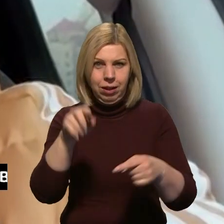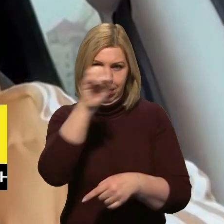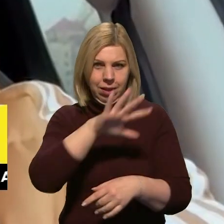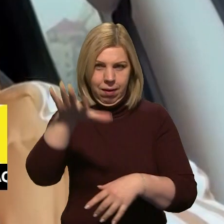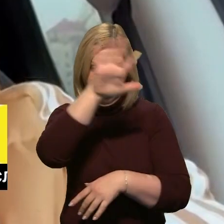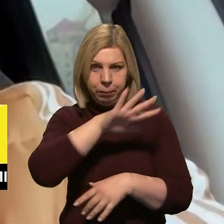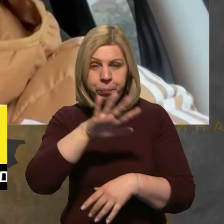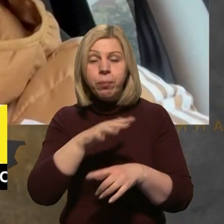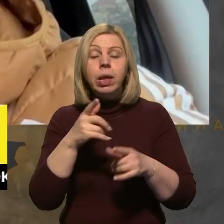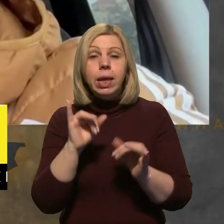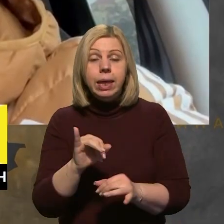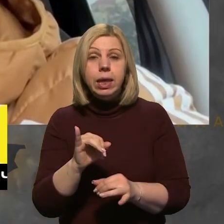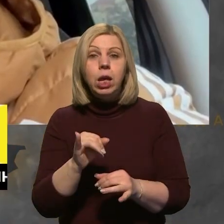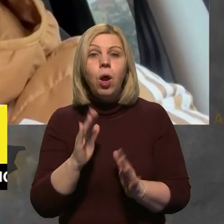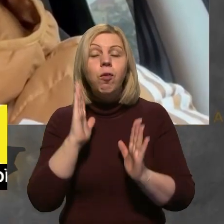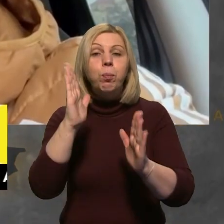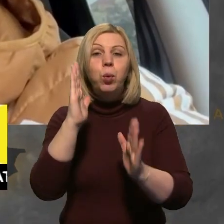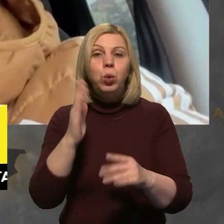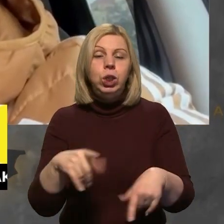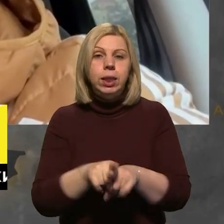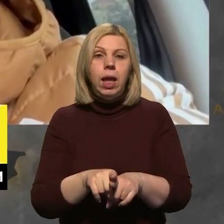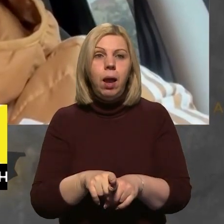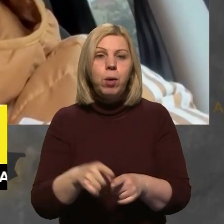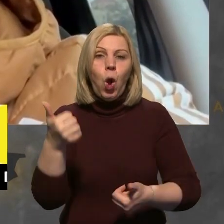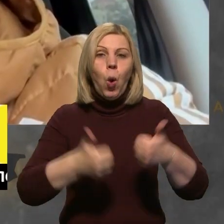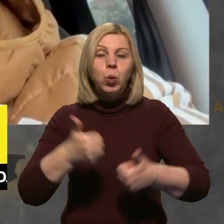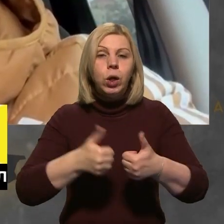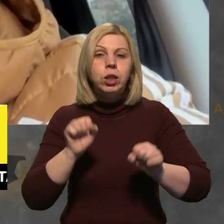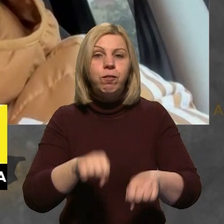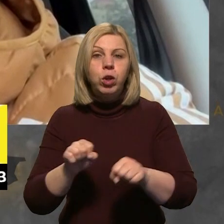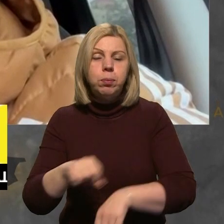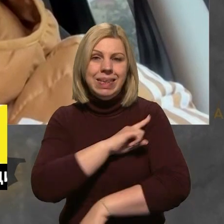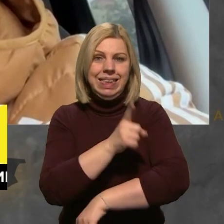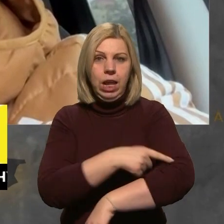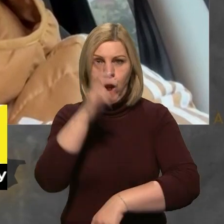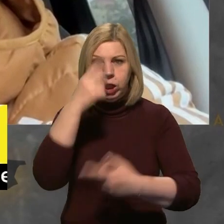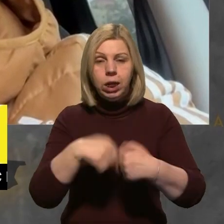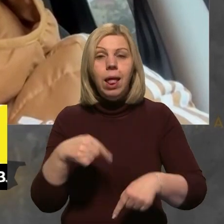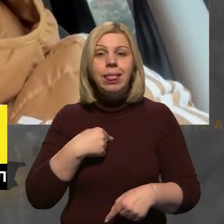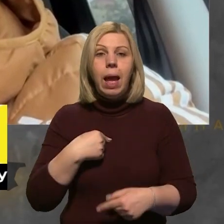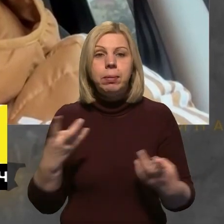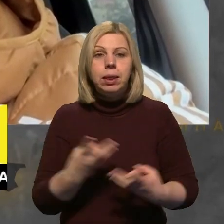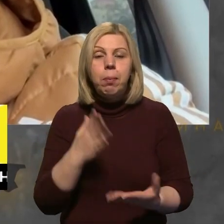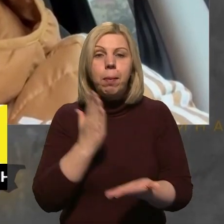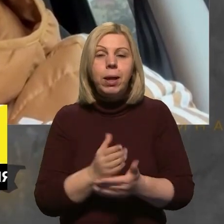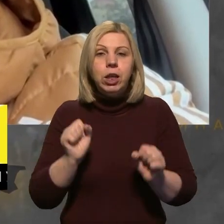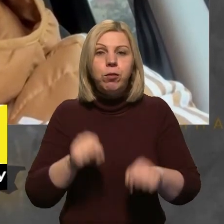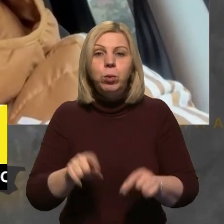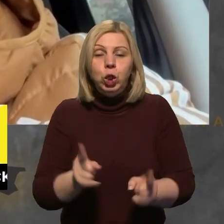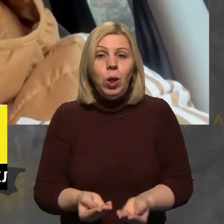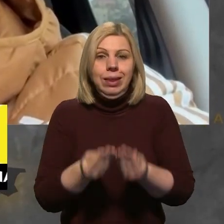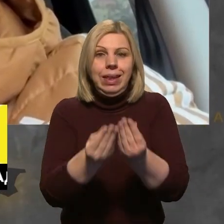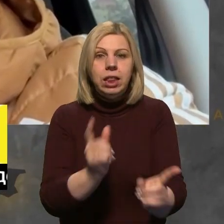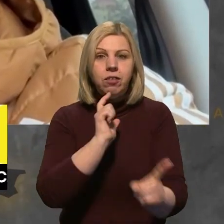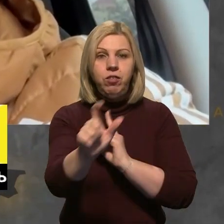І будучи конкурентно здатною, сильною країною, нам треба мати змогу щось надати у